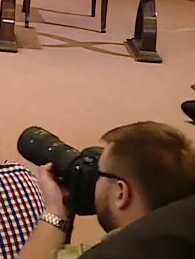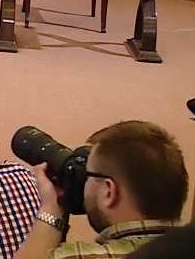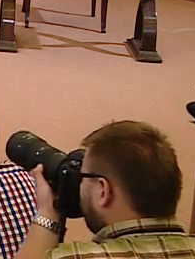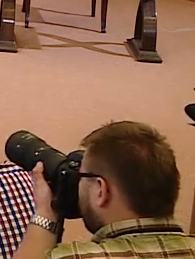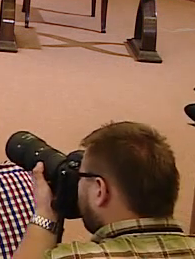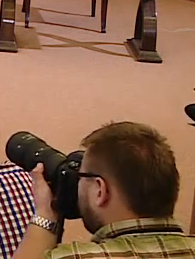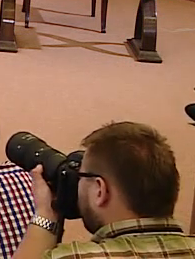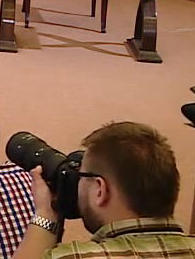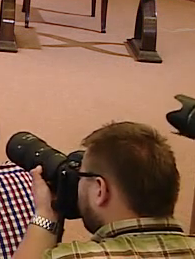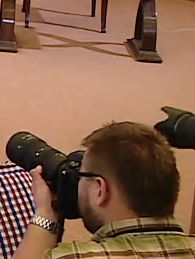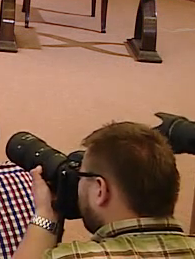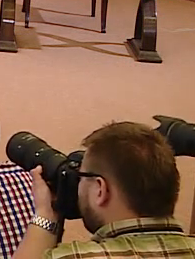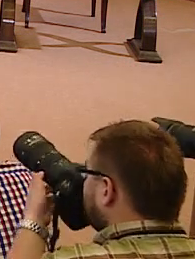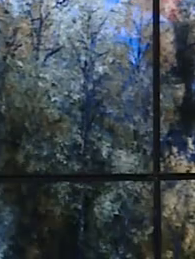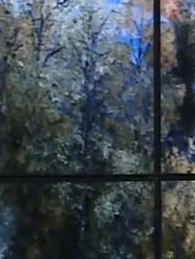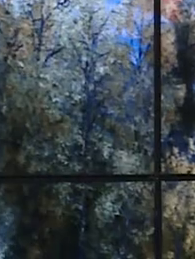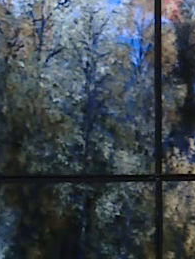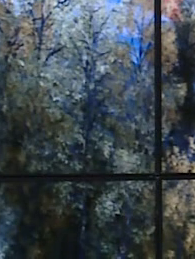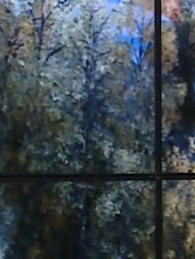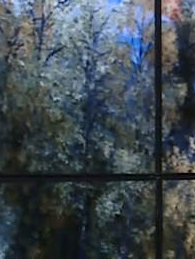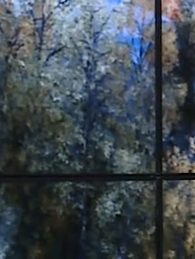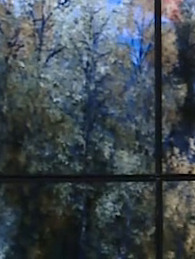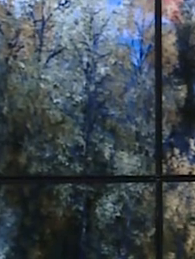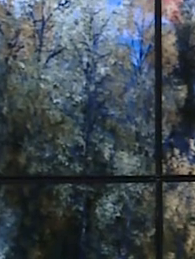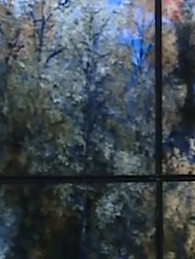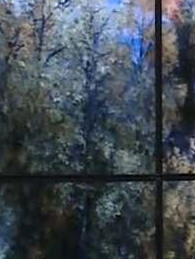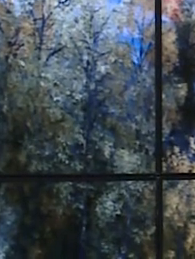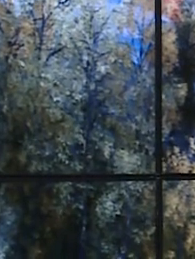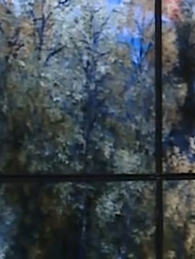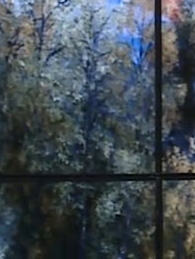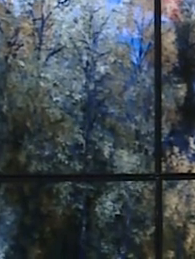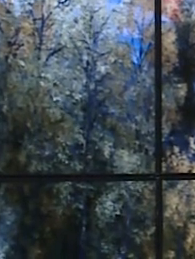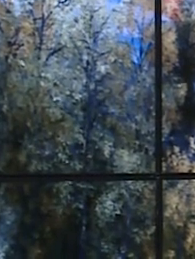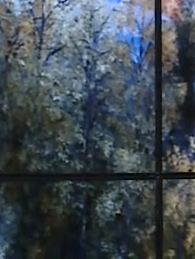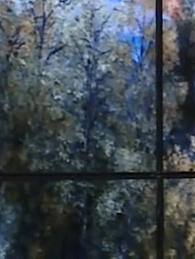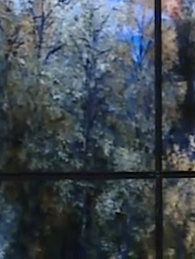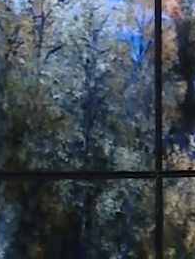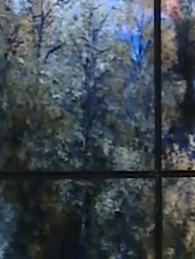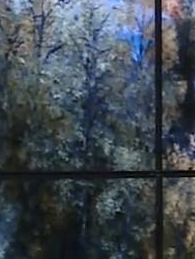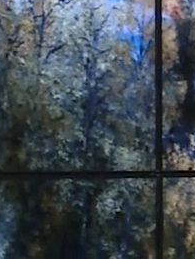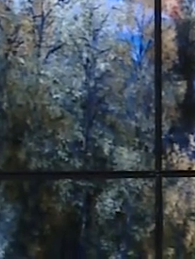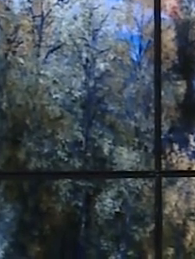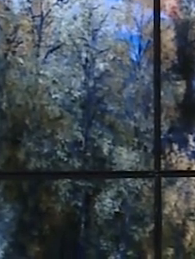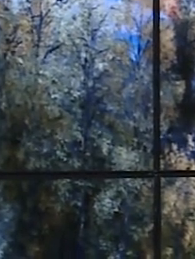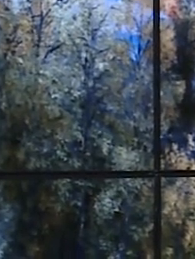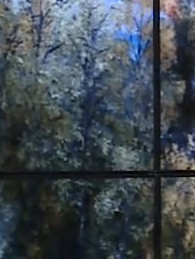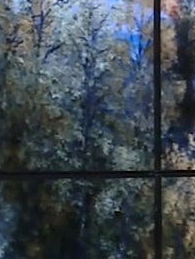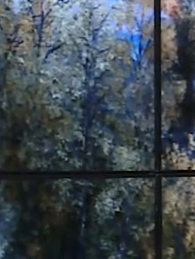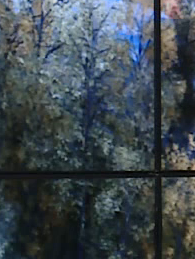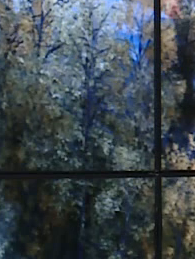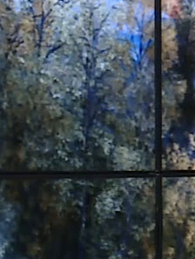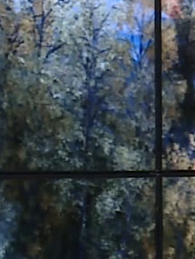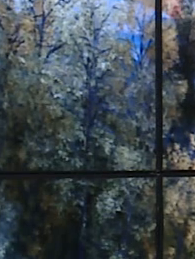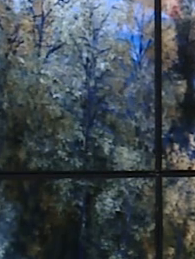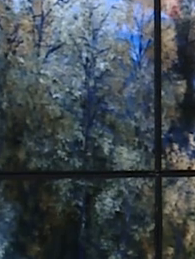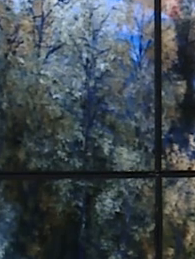stałej siedziby, więc dzisiaj mój rząd podjął decyzję, że siedziba